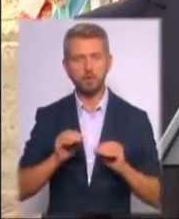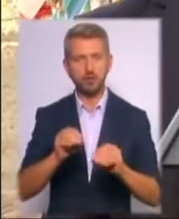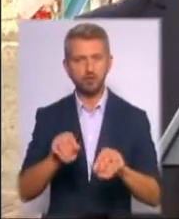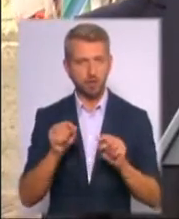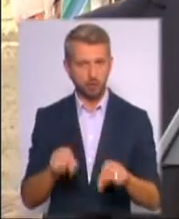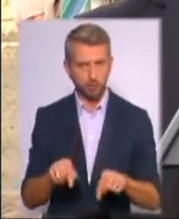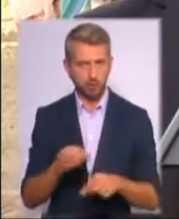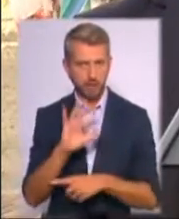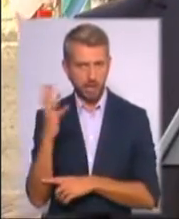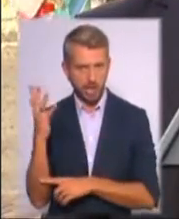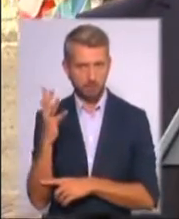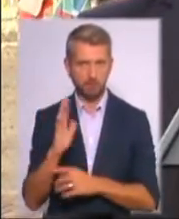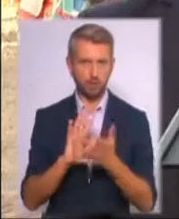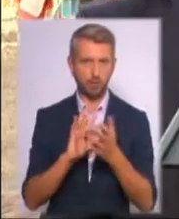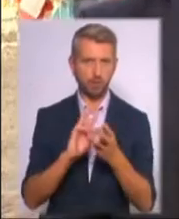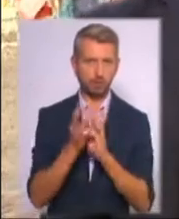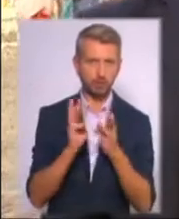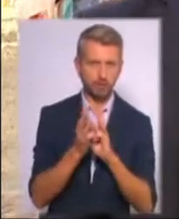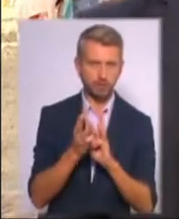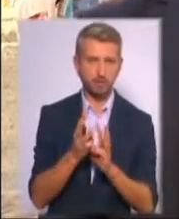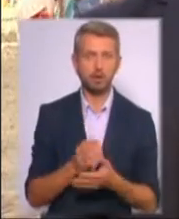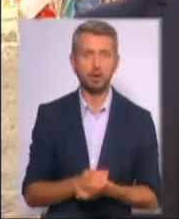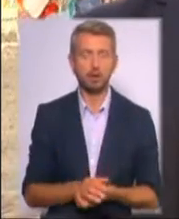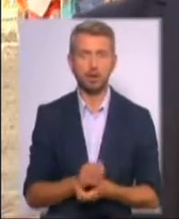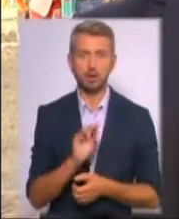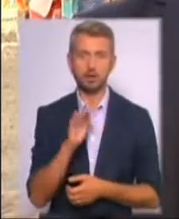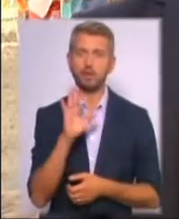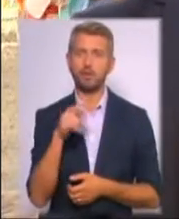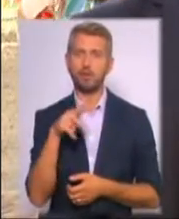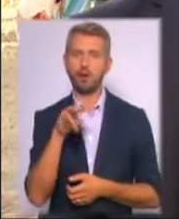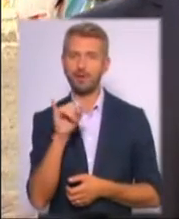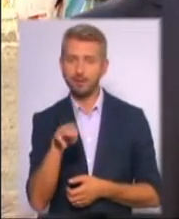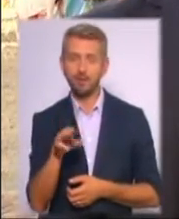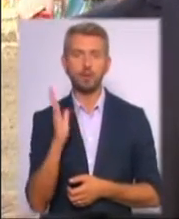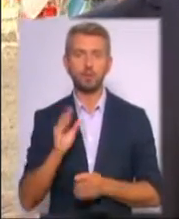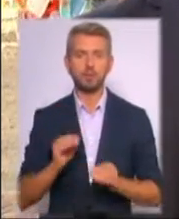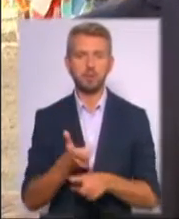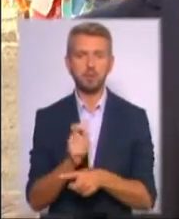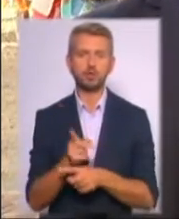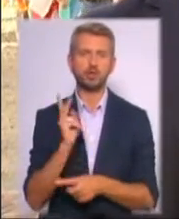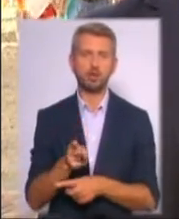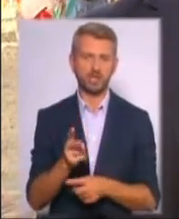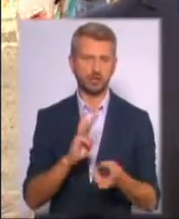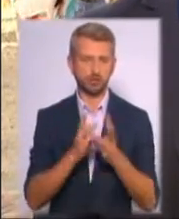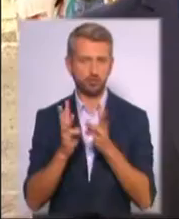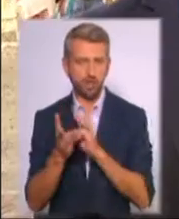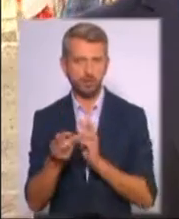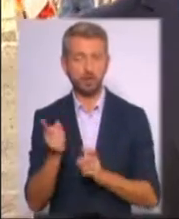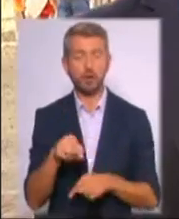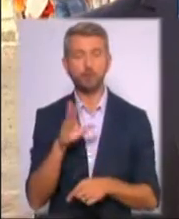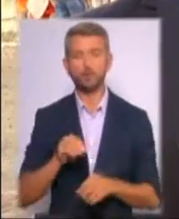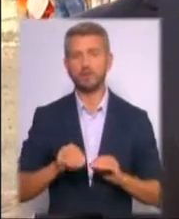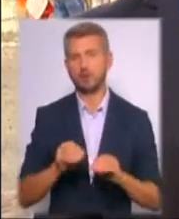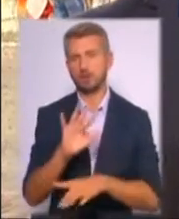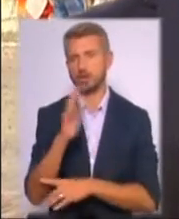дерев, кущів, живоплоту. Буде висаджено більше двох тисяч кущів. Будуть також висаджені